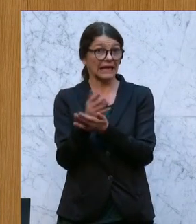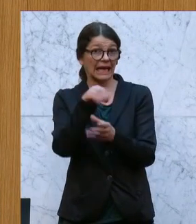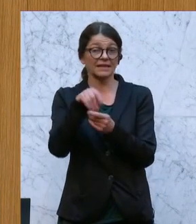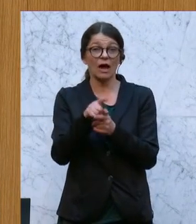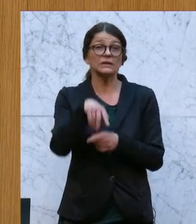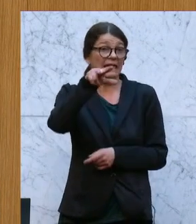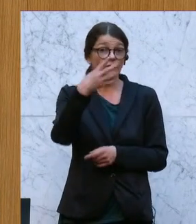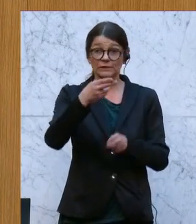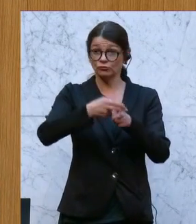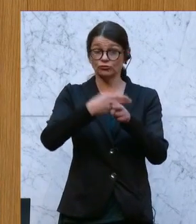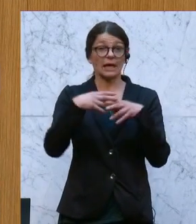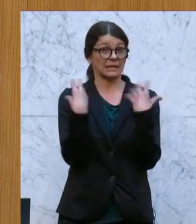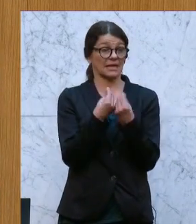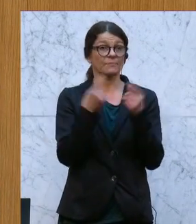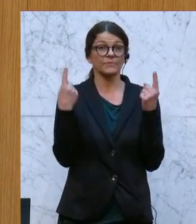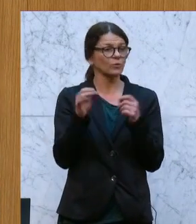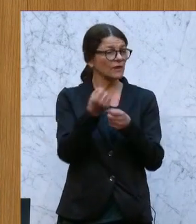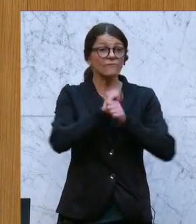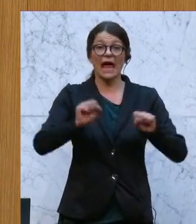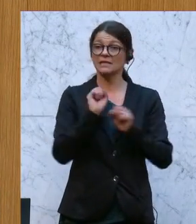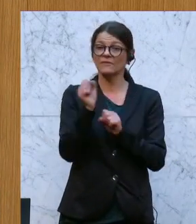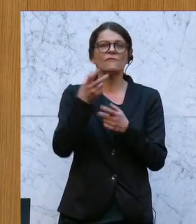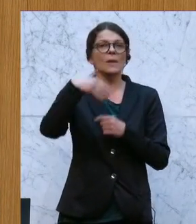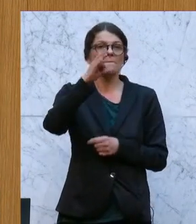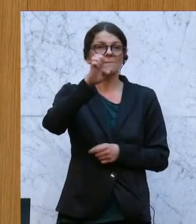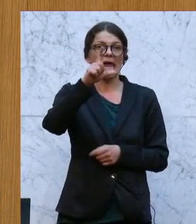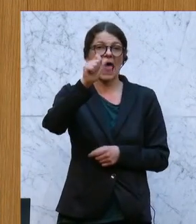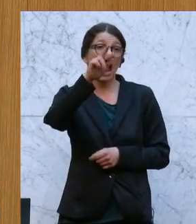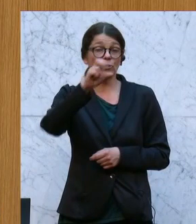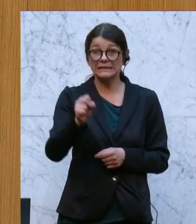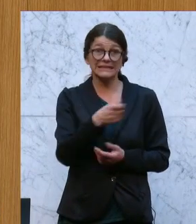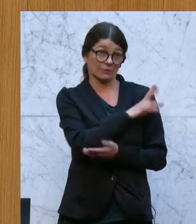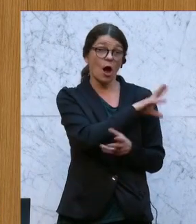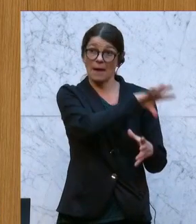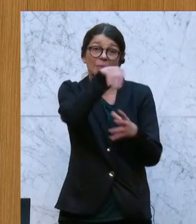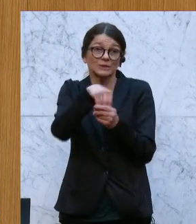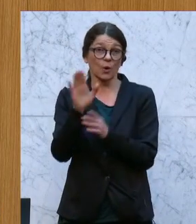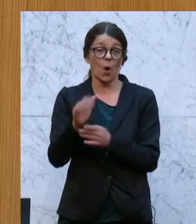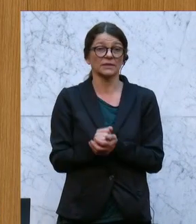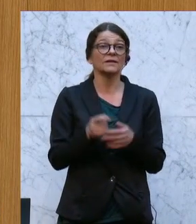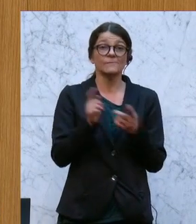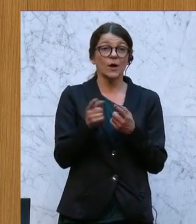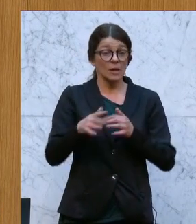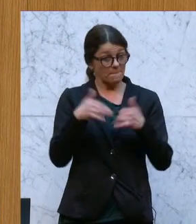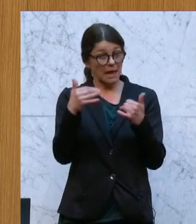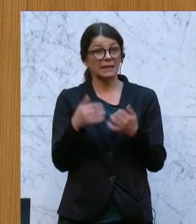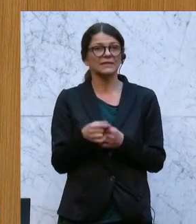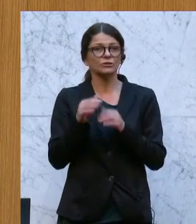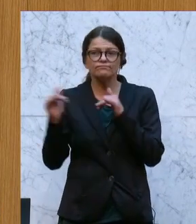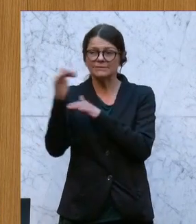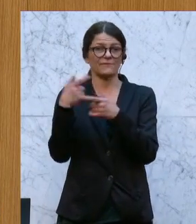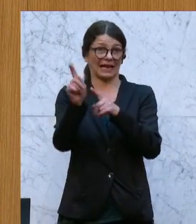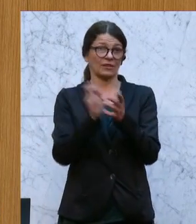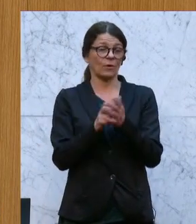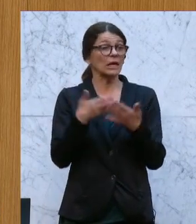43 Staaten in Summe, nur die Freiheitsbewegung von Belarus fehlt noch, auch die gehört involviert und die parlamentarische Dimension fehlt. So